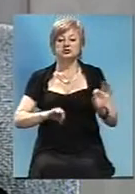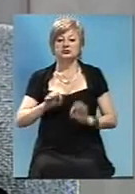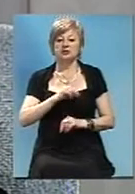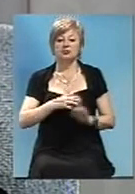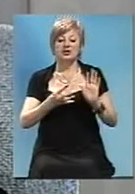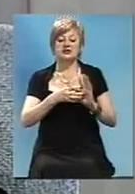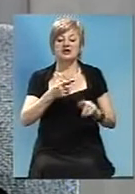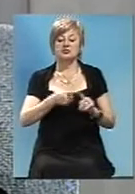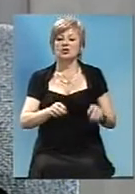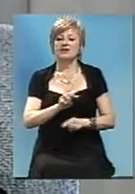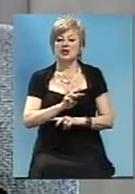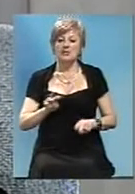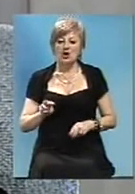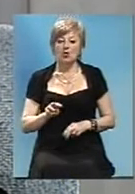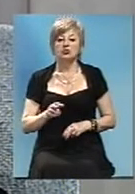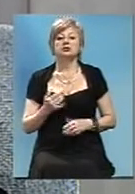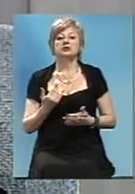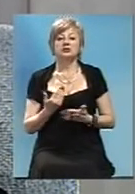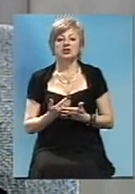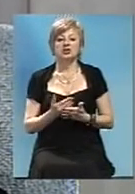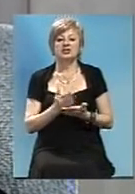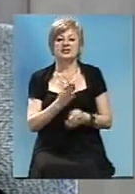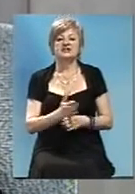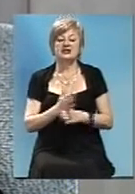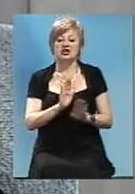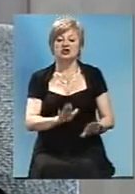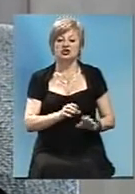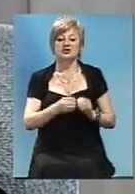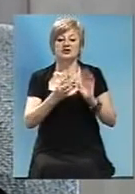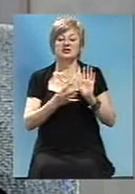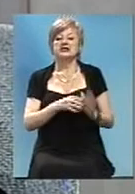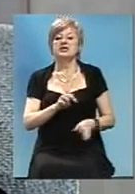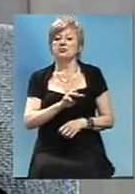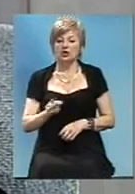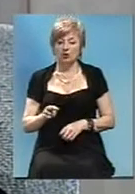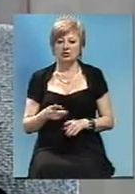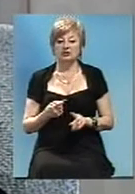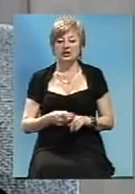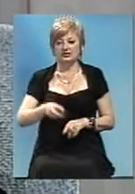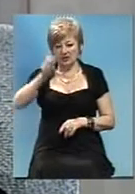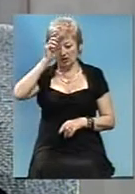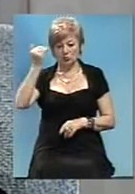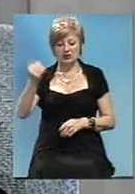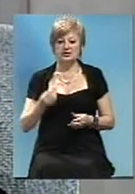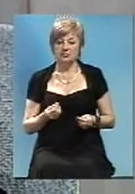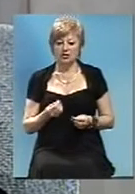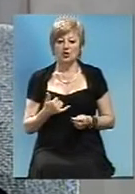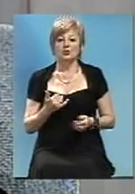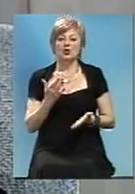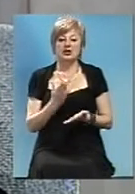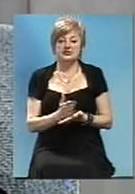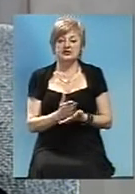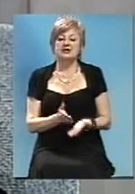,5 млн і на експлуатационне содержання 117 млн. Це що касається господарського бюджету. Є у нас ще також